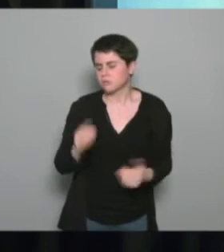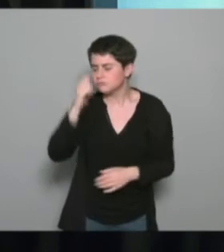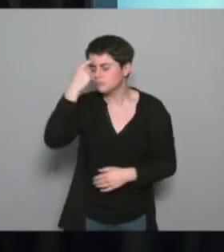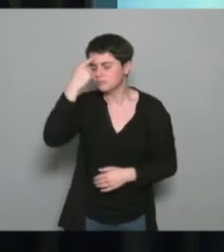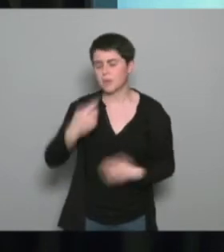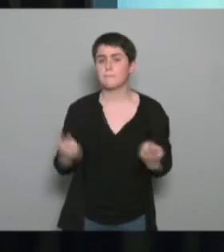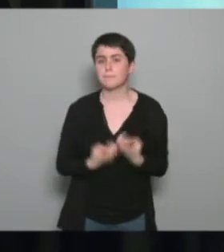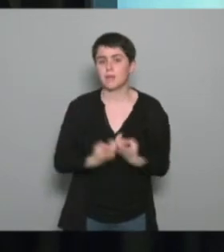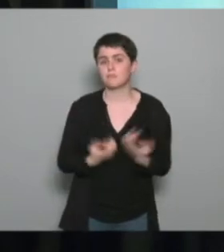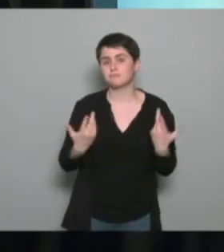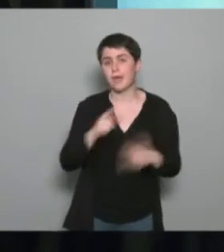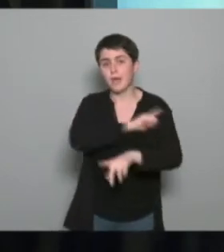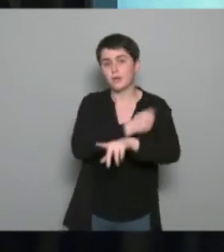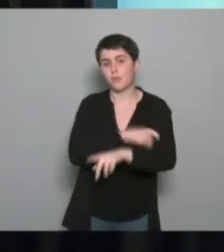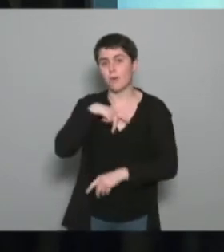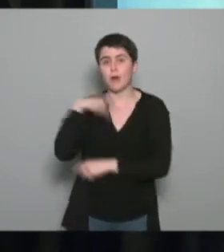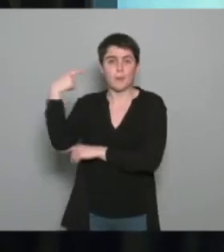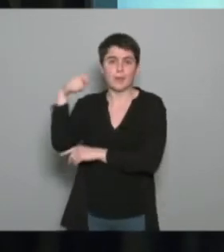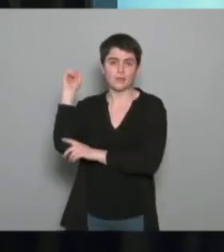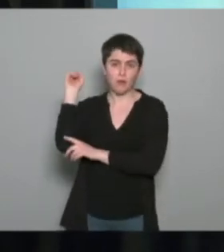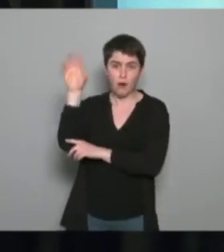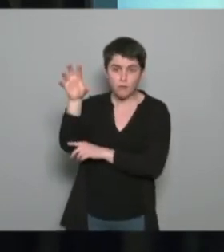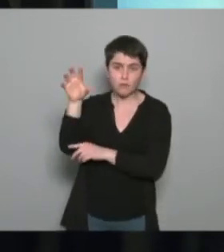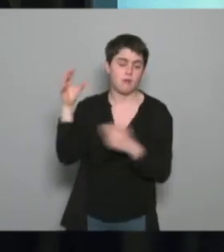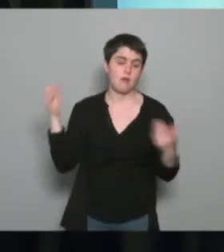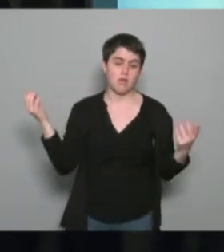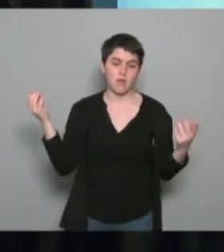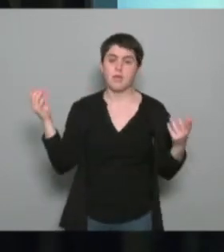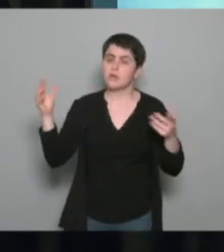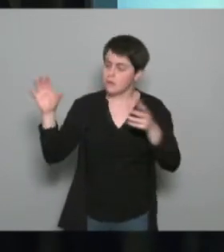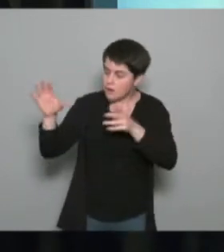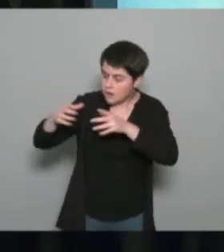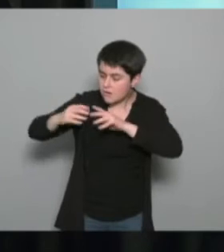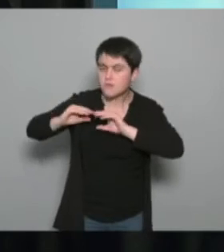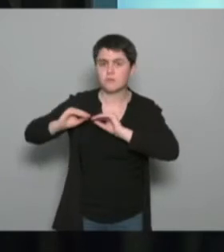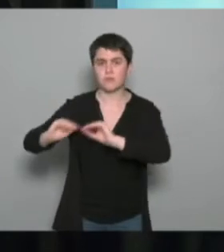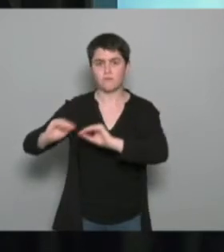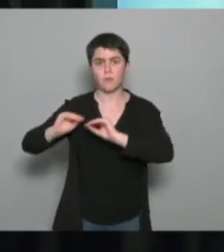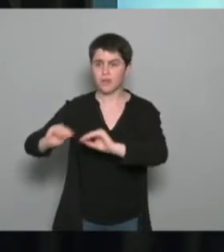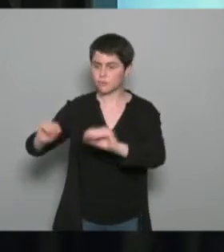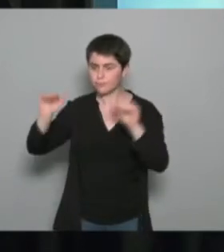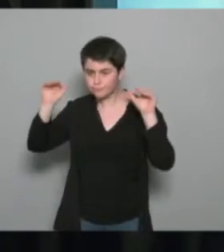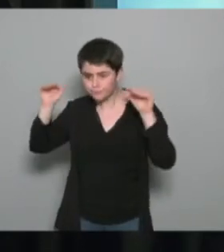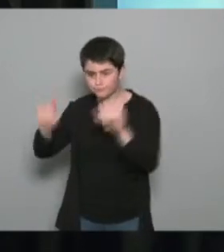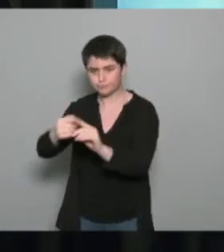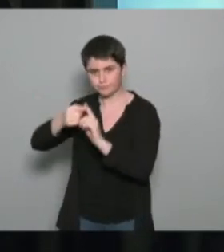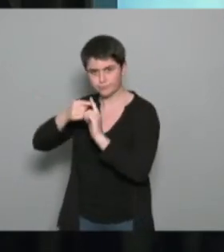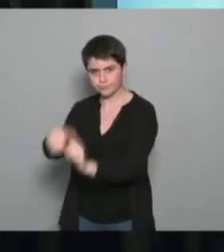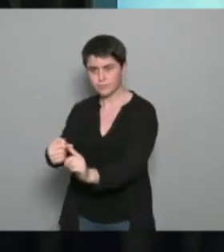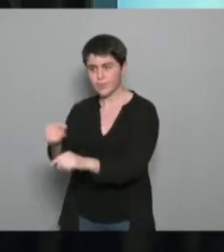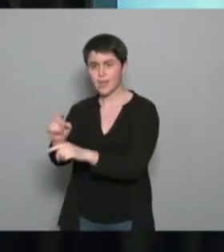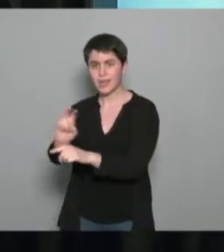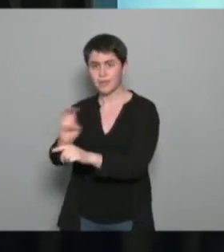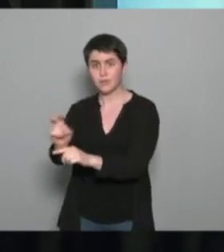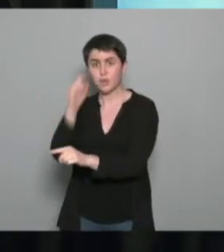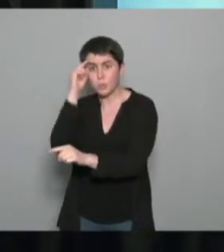discipline que je représente en tant que président il y a des formations dédiées aux éducateurs liées à la